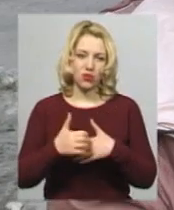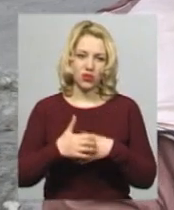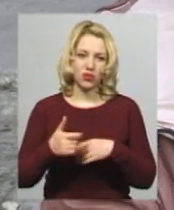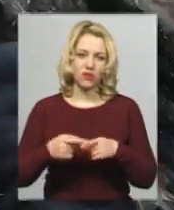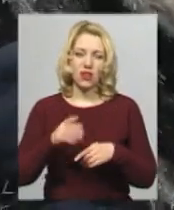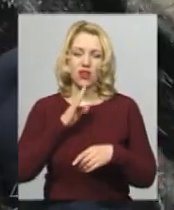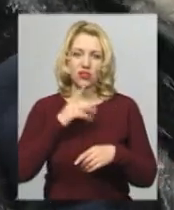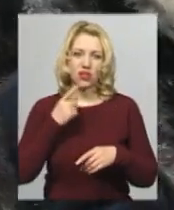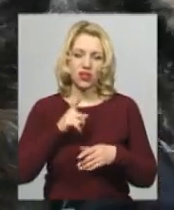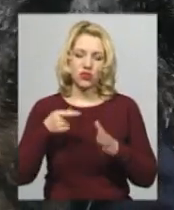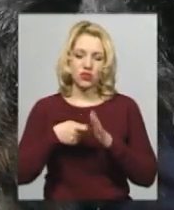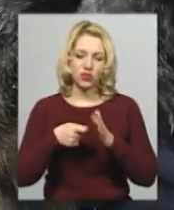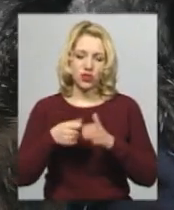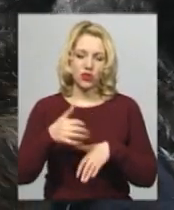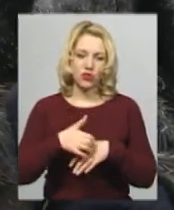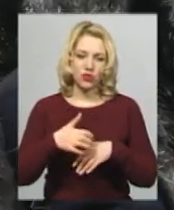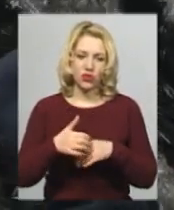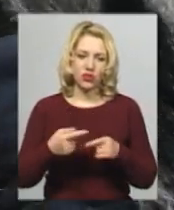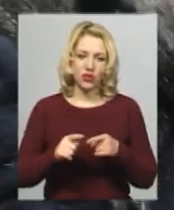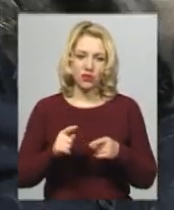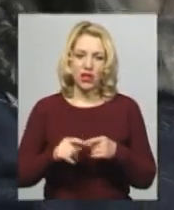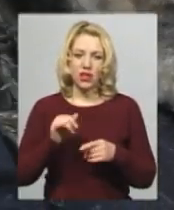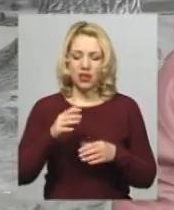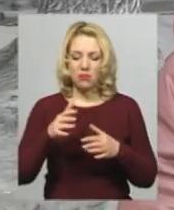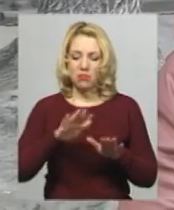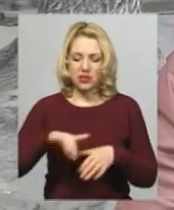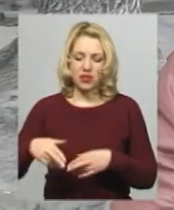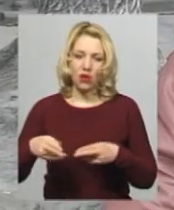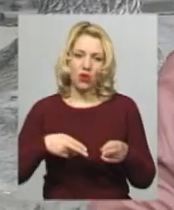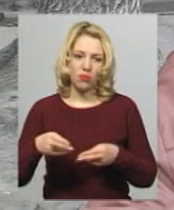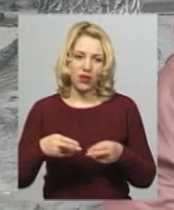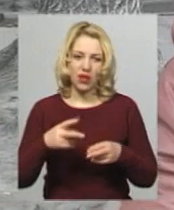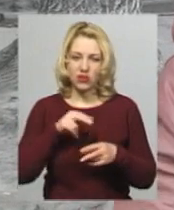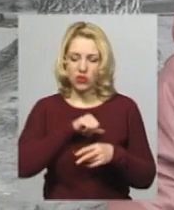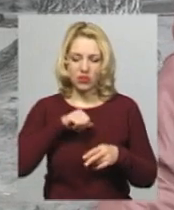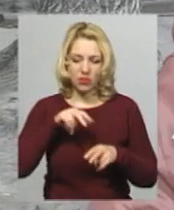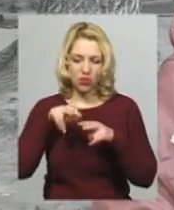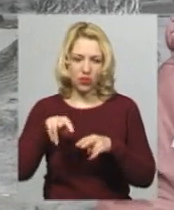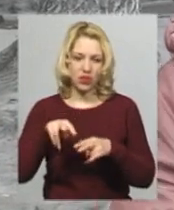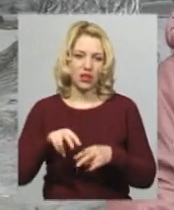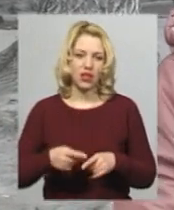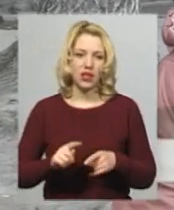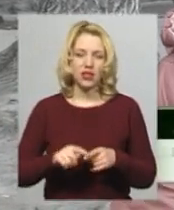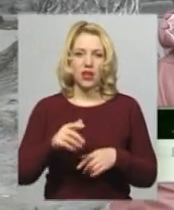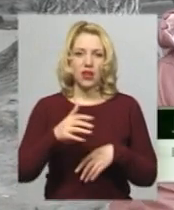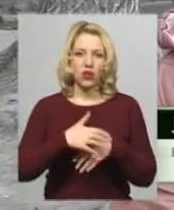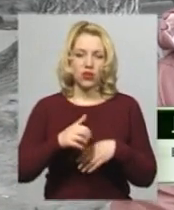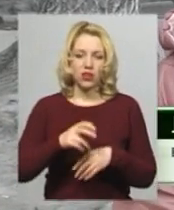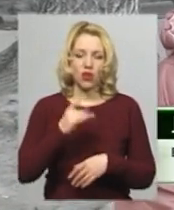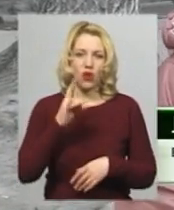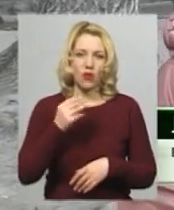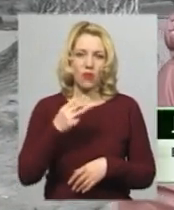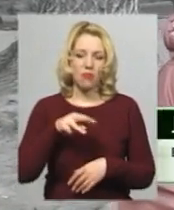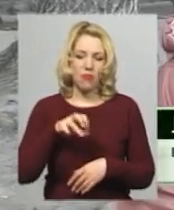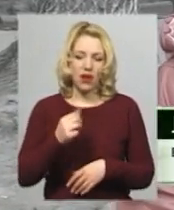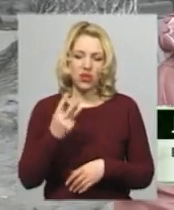разом із сусідами. Після операції доглядала за котами самостійно. Ось ця у нас красуня теж, мурашечка, була дуже